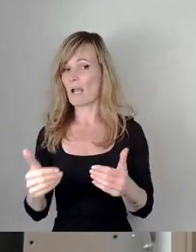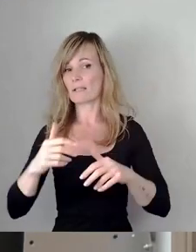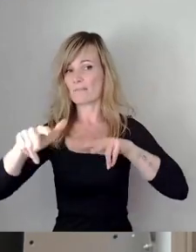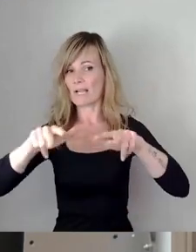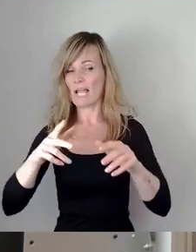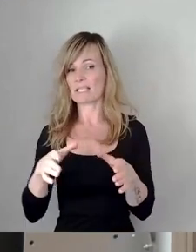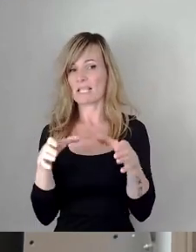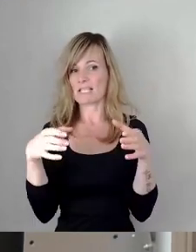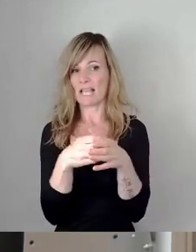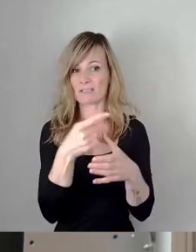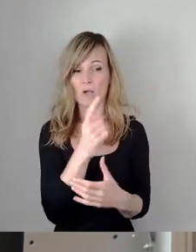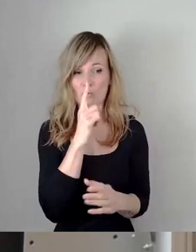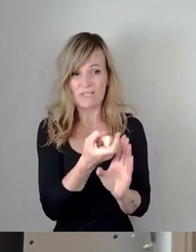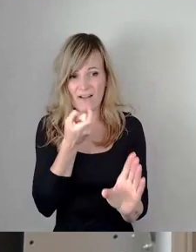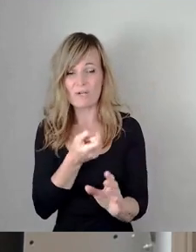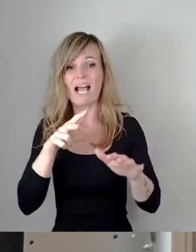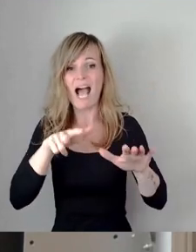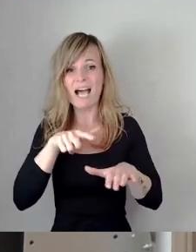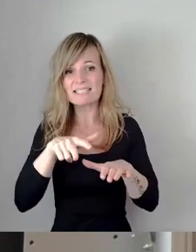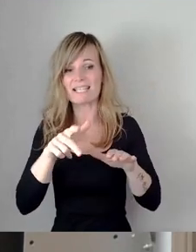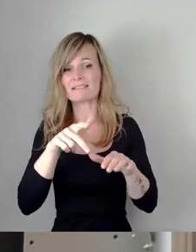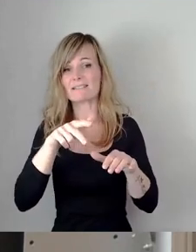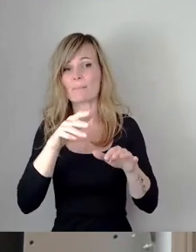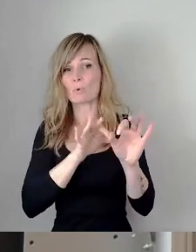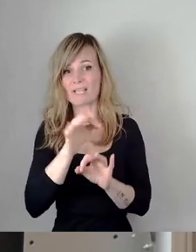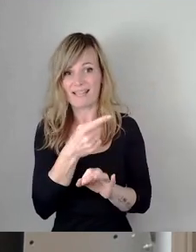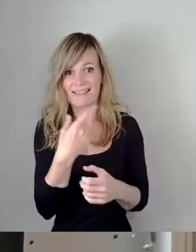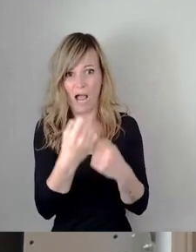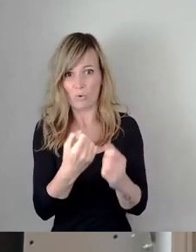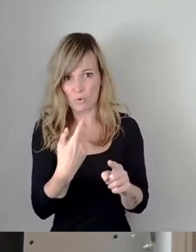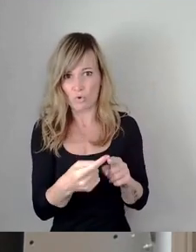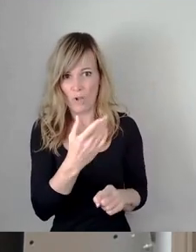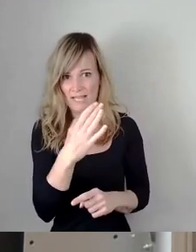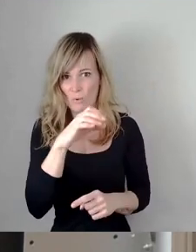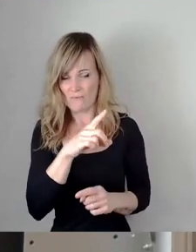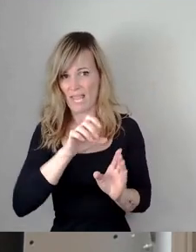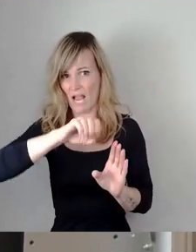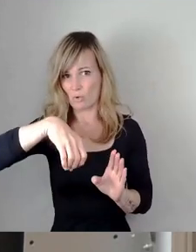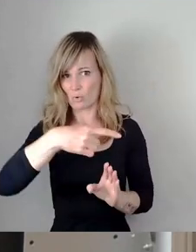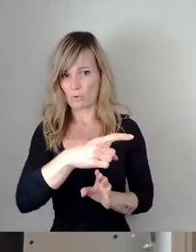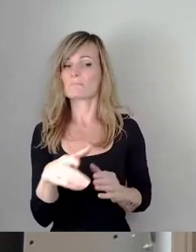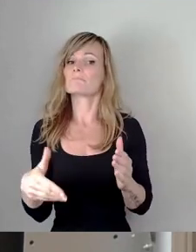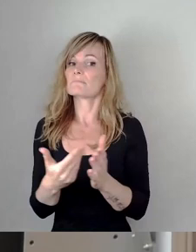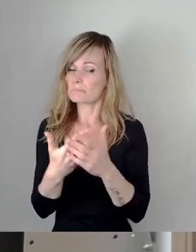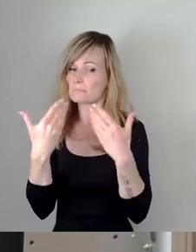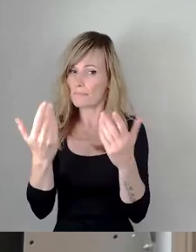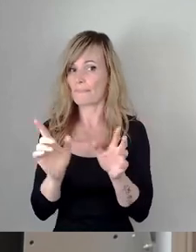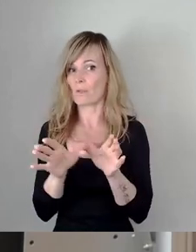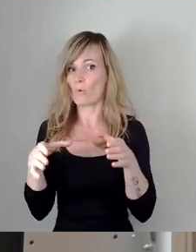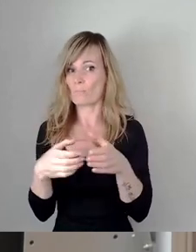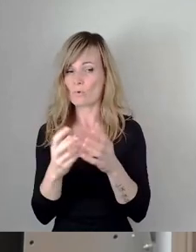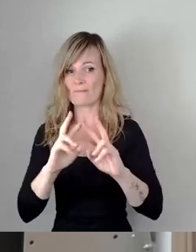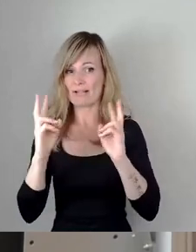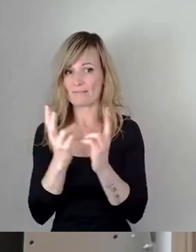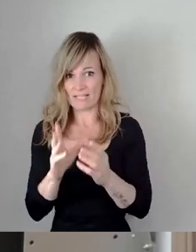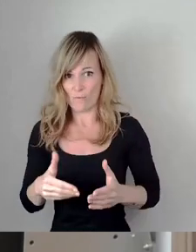Prozent. Nur um das mal einzuordnen. Das heißt, wir haben hier als Kommune eine Aufgabe. Wir haben weltweit eine Aufgabe. Und ich finde es nicht gut, dass Sie